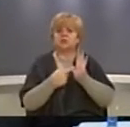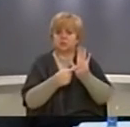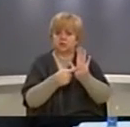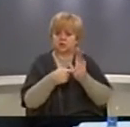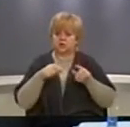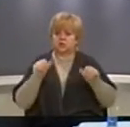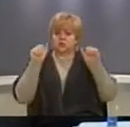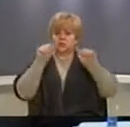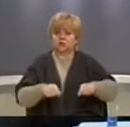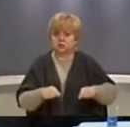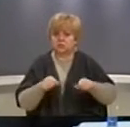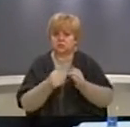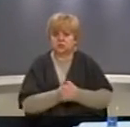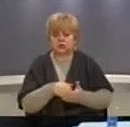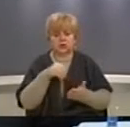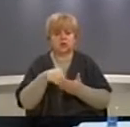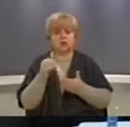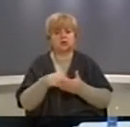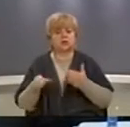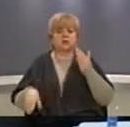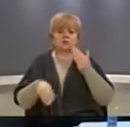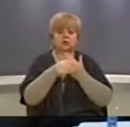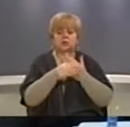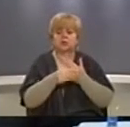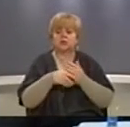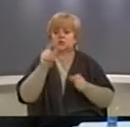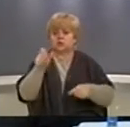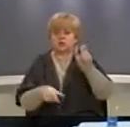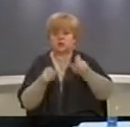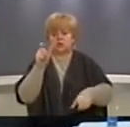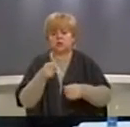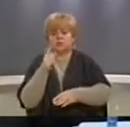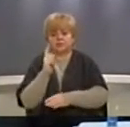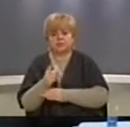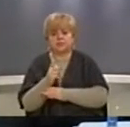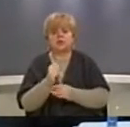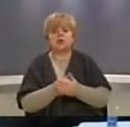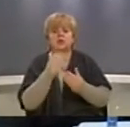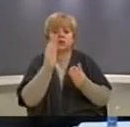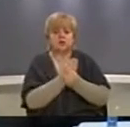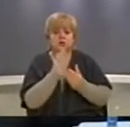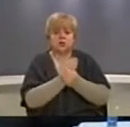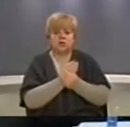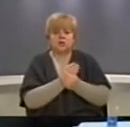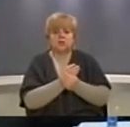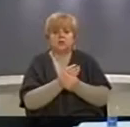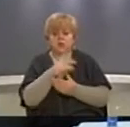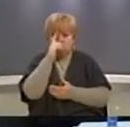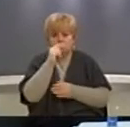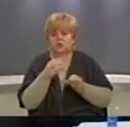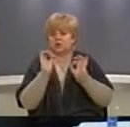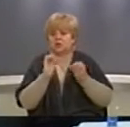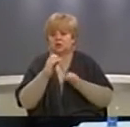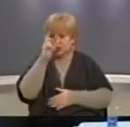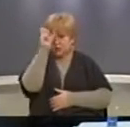prëndësin, ka kryua shpenzime shtes për shtetarët të cilat janë dëtyruar që të marën dokumentacionit katastrale originalin nga